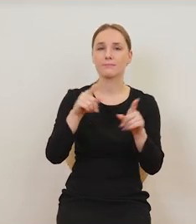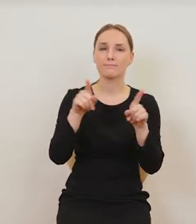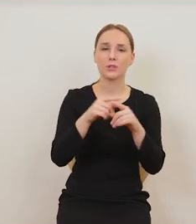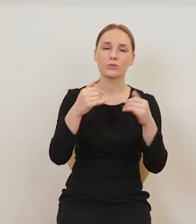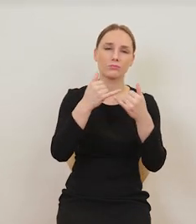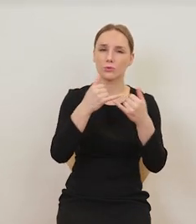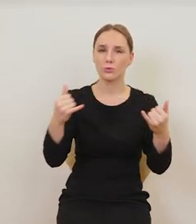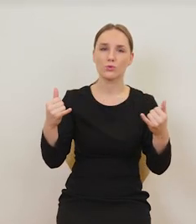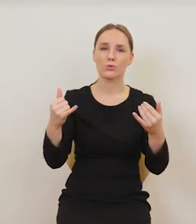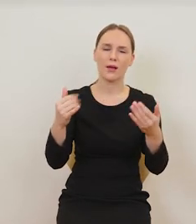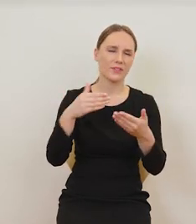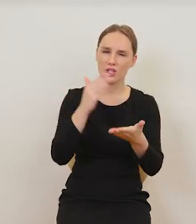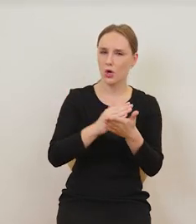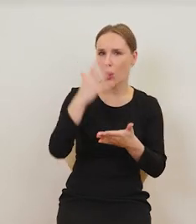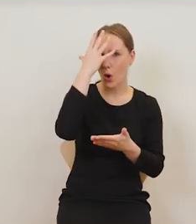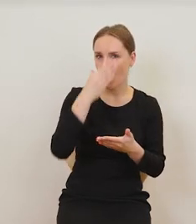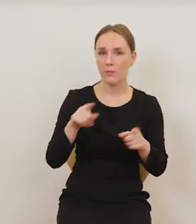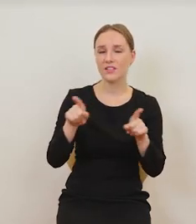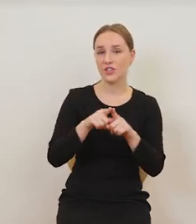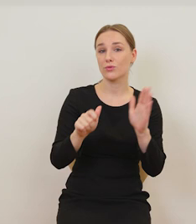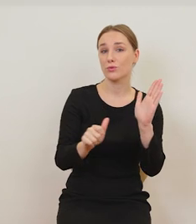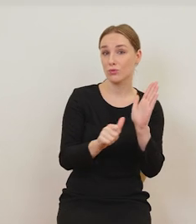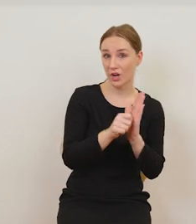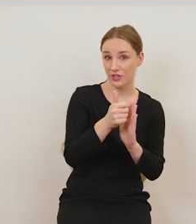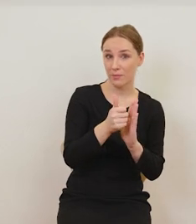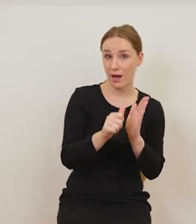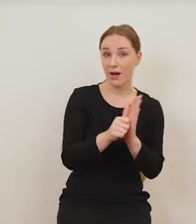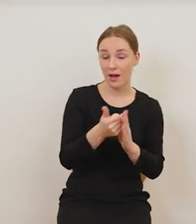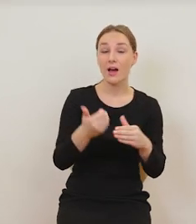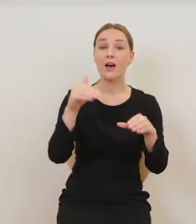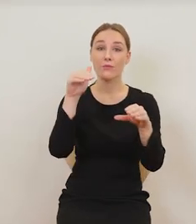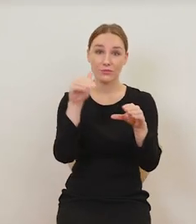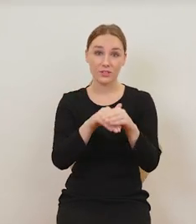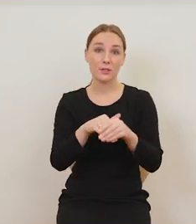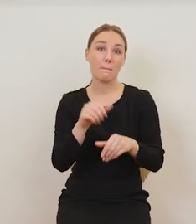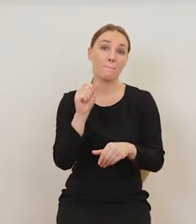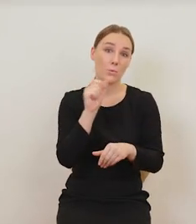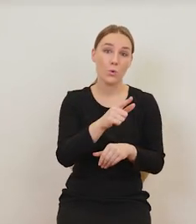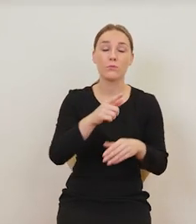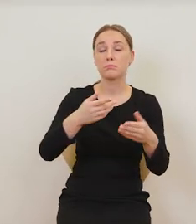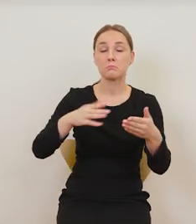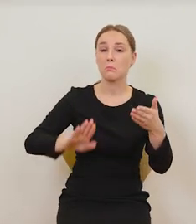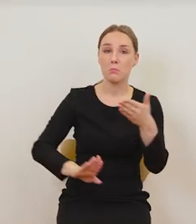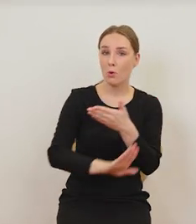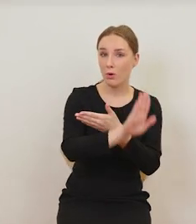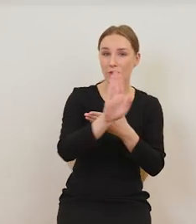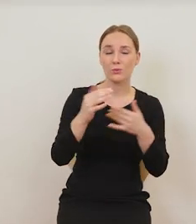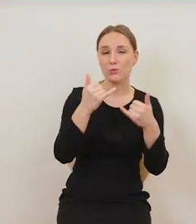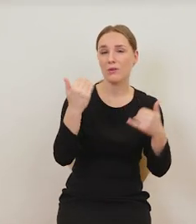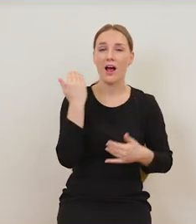rodzaju dzieła, nie tylko obrazy, ale też rzeźby, które gdzieś pokazują te